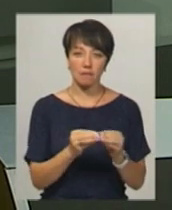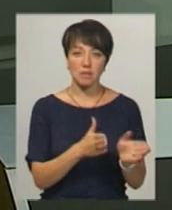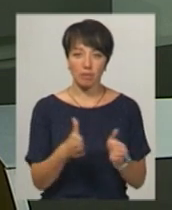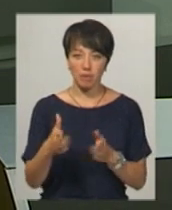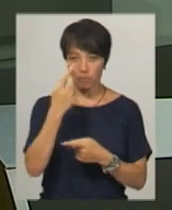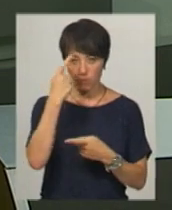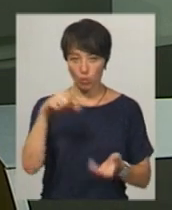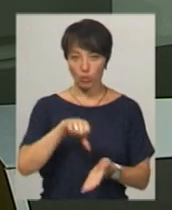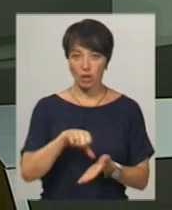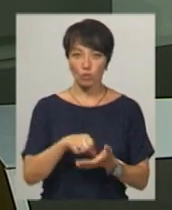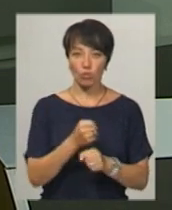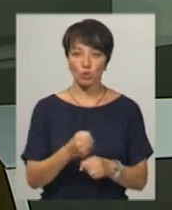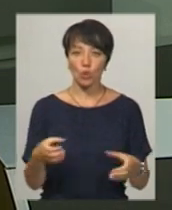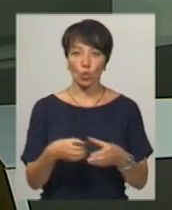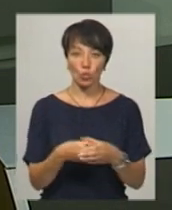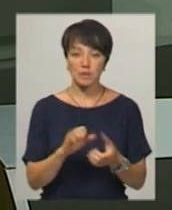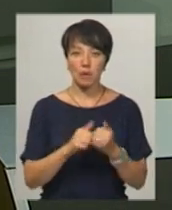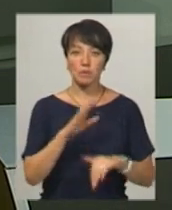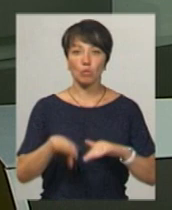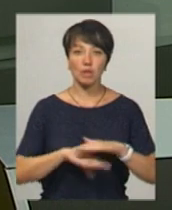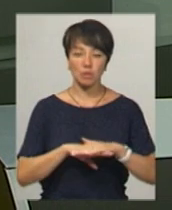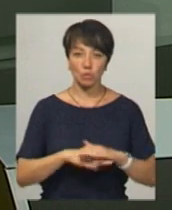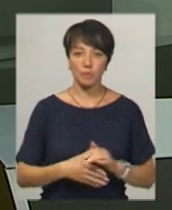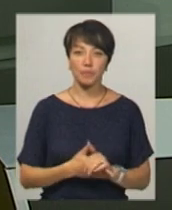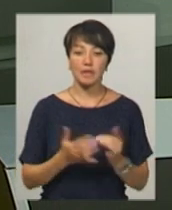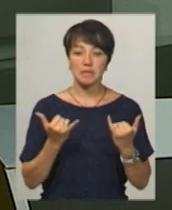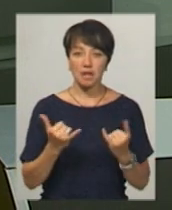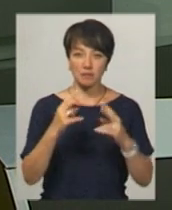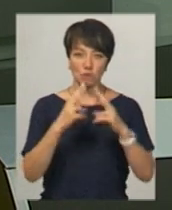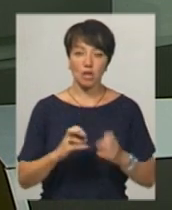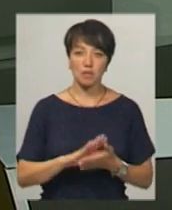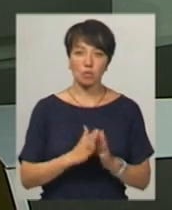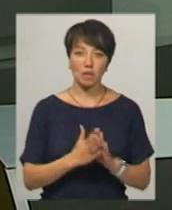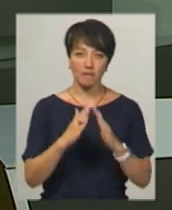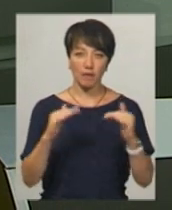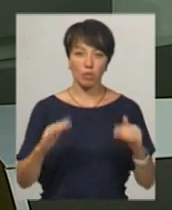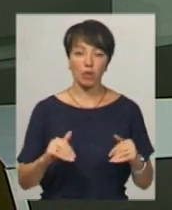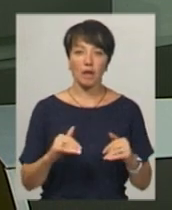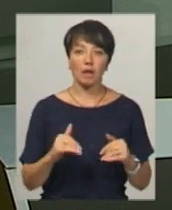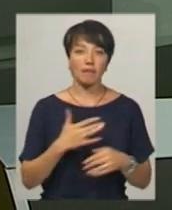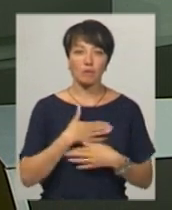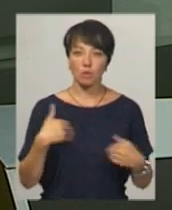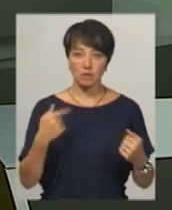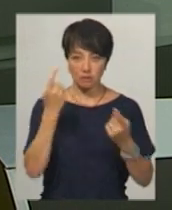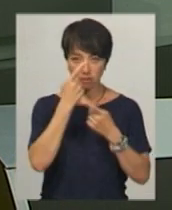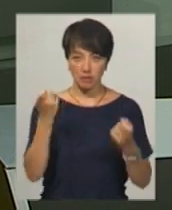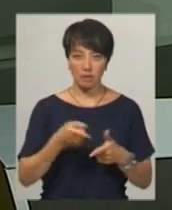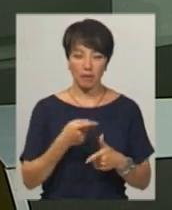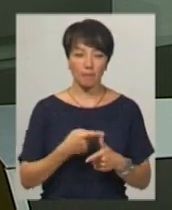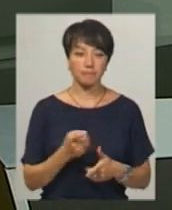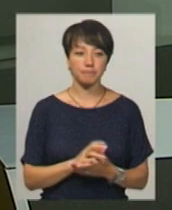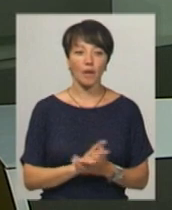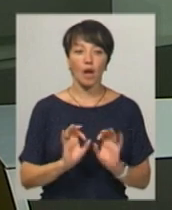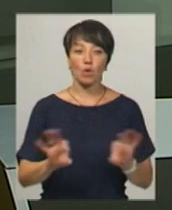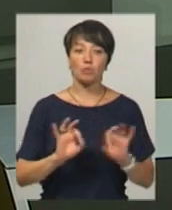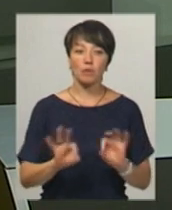Про це повідомила учасник робочої групи з Кам'янця Подільського, що зараз вивчає ситуацію у таборі. Вона не захотіла, аби називали її ім'я та